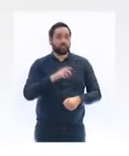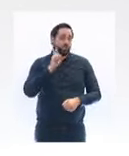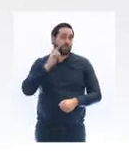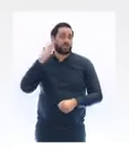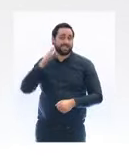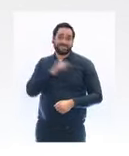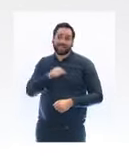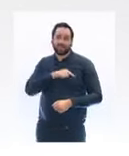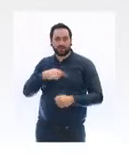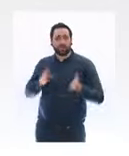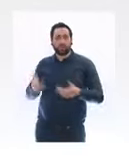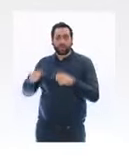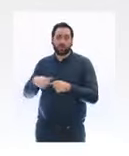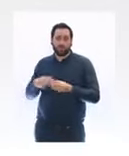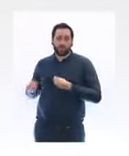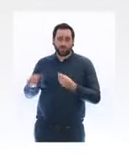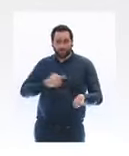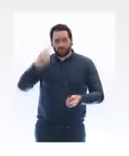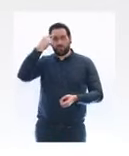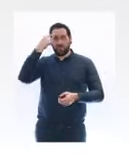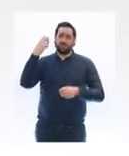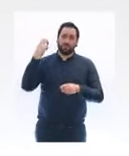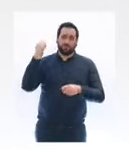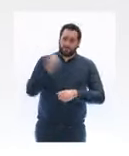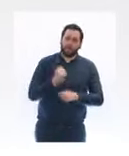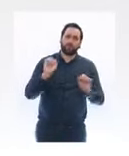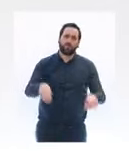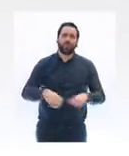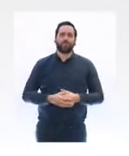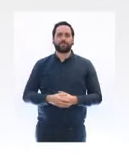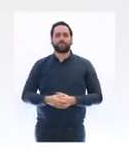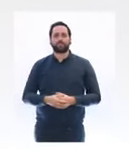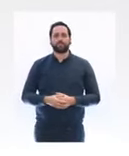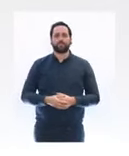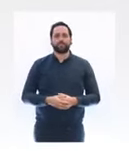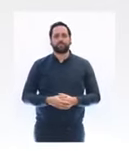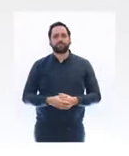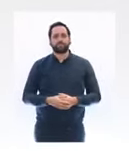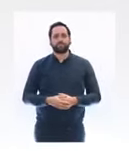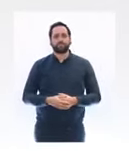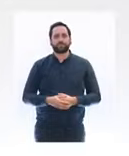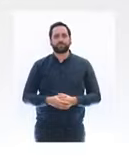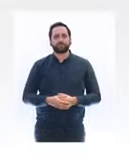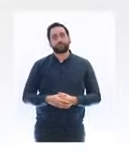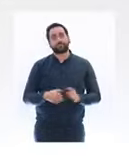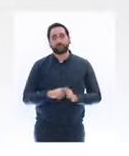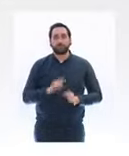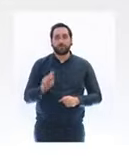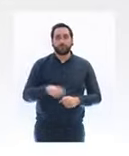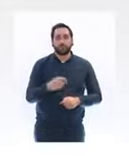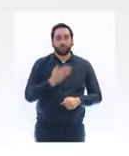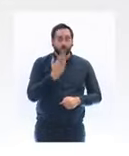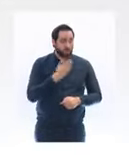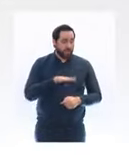un certain nombre de situations. Par ailleurs, nous avons besoin de ressources humaines, de personnel, de soignants